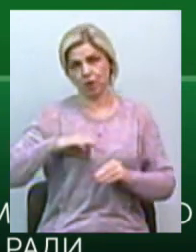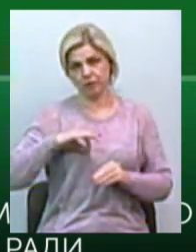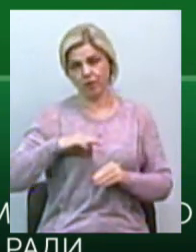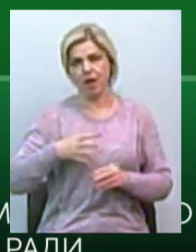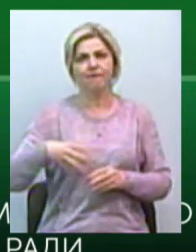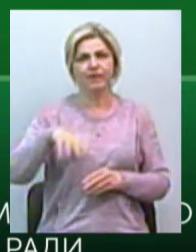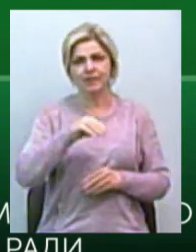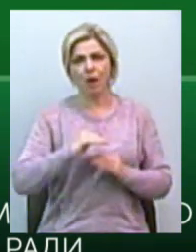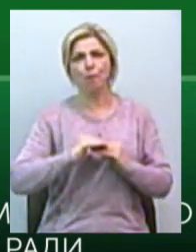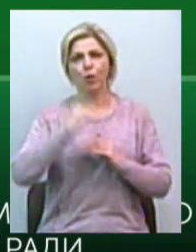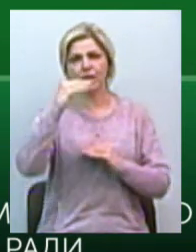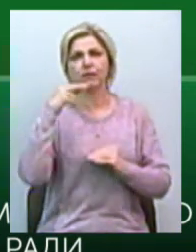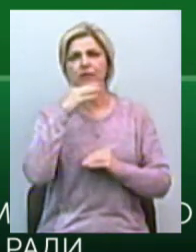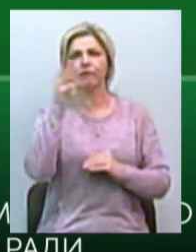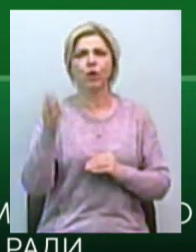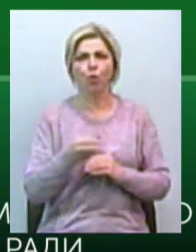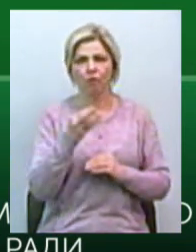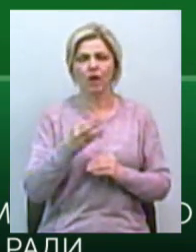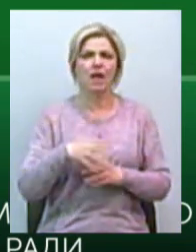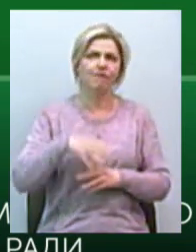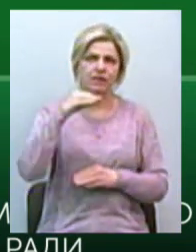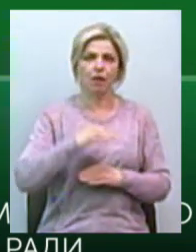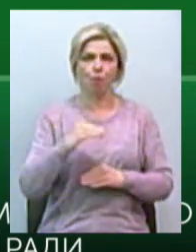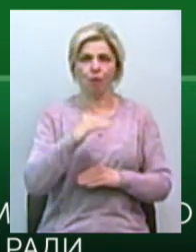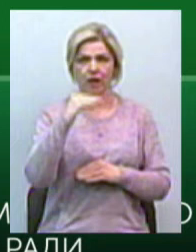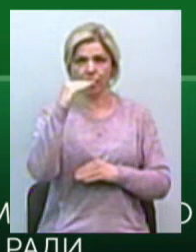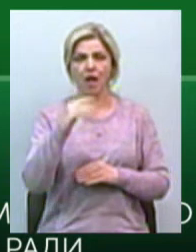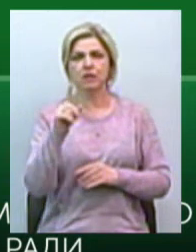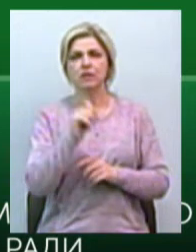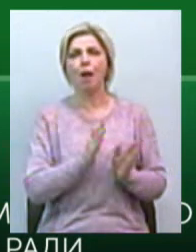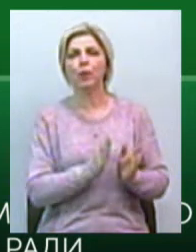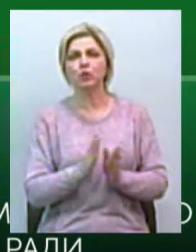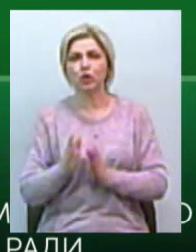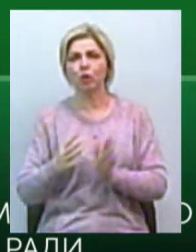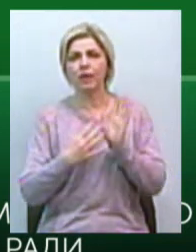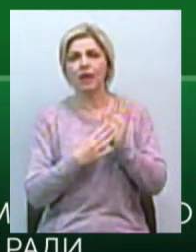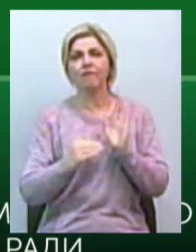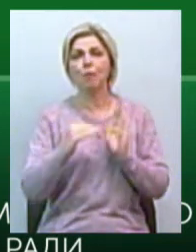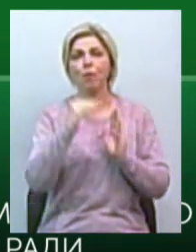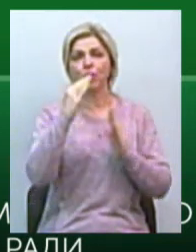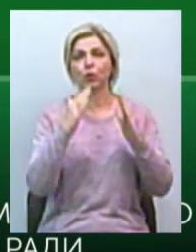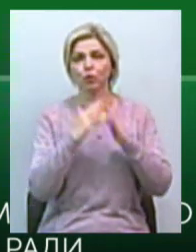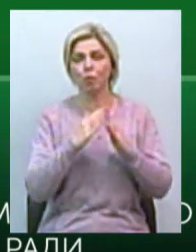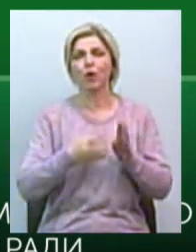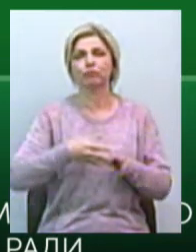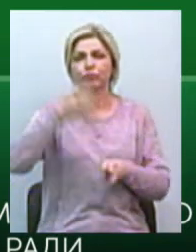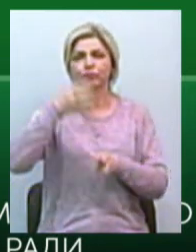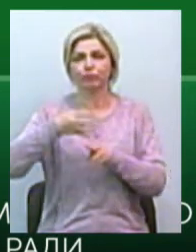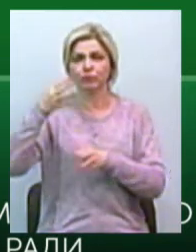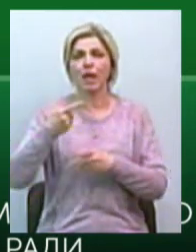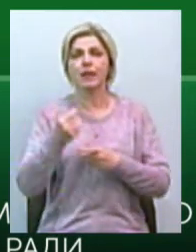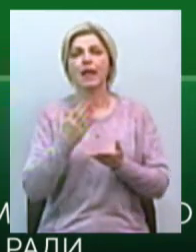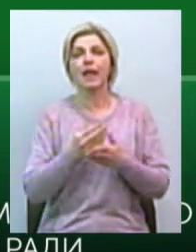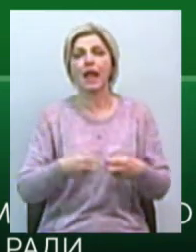під'їзди продезінфікували повністю всі поверхи. За стандартною процедурою, у дев'ятиповерхових будинках, багатоповерхівках, в яких є